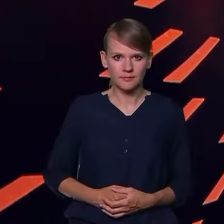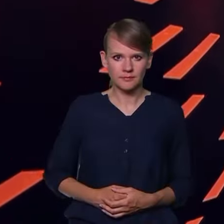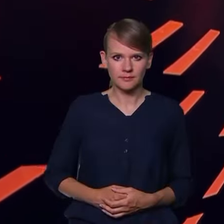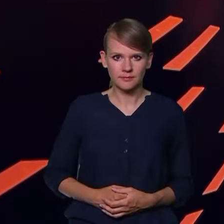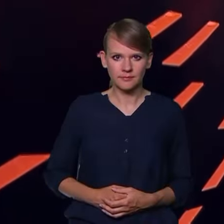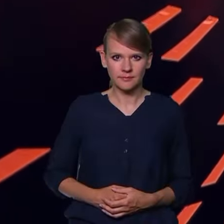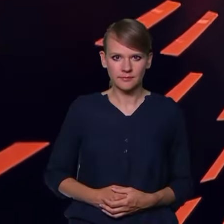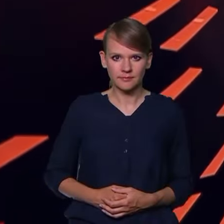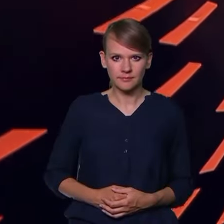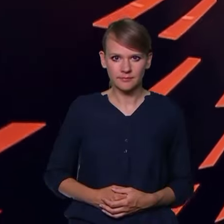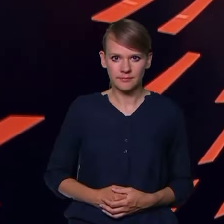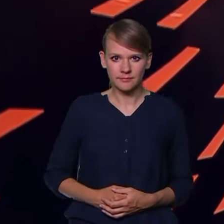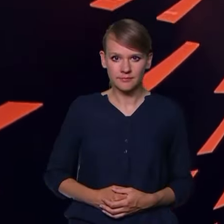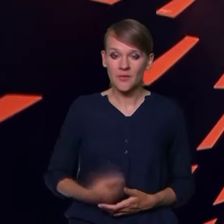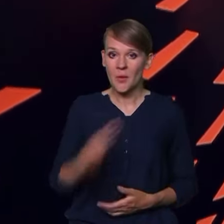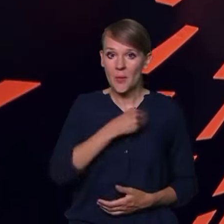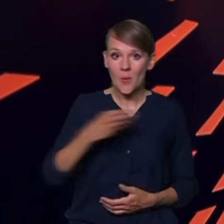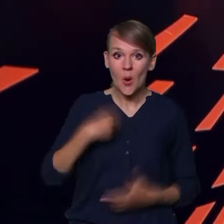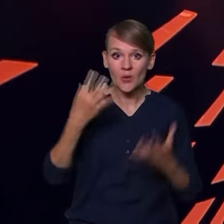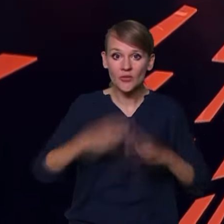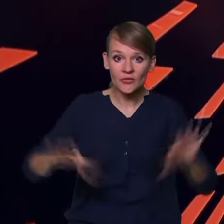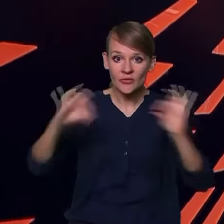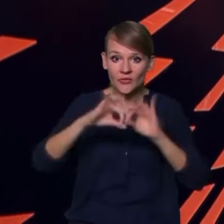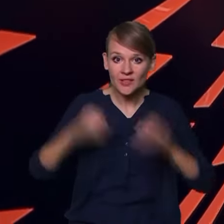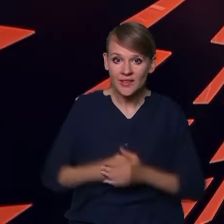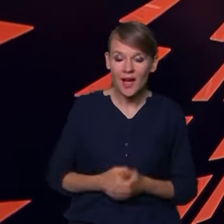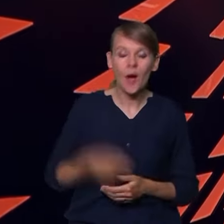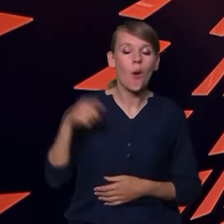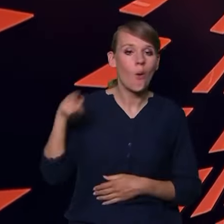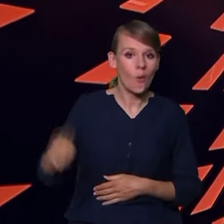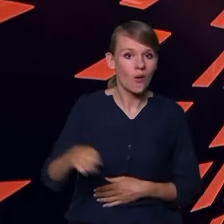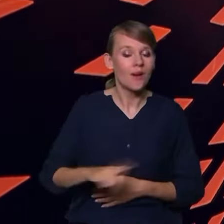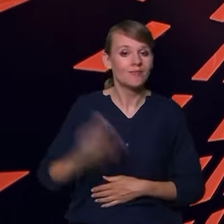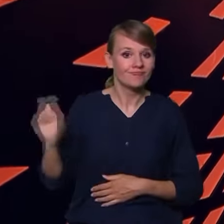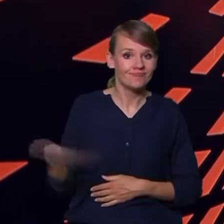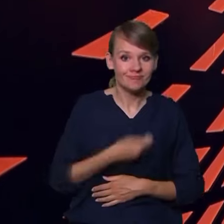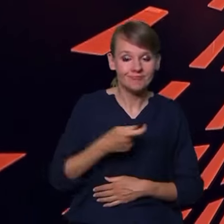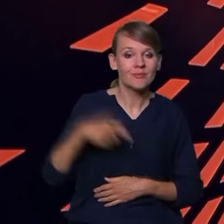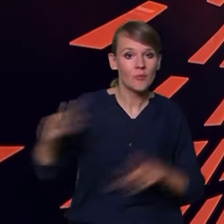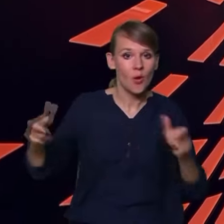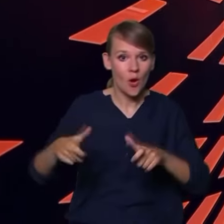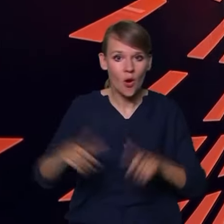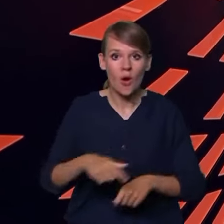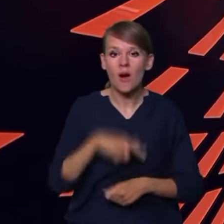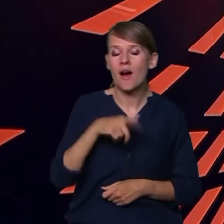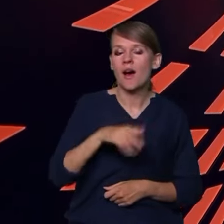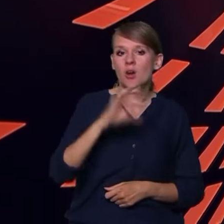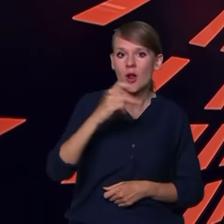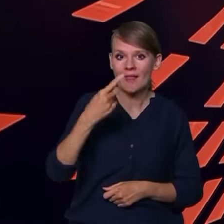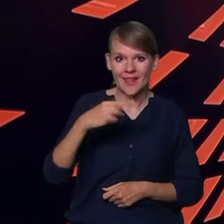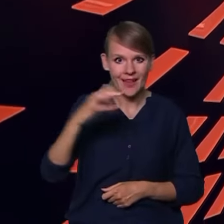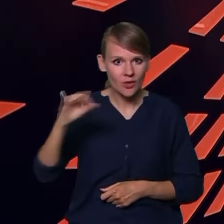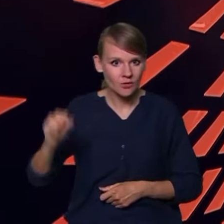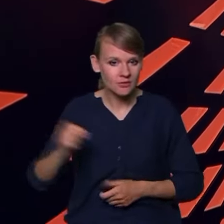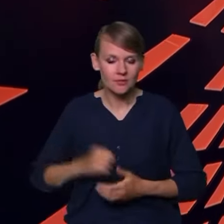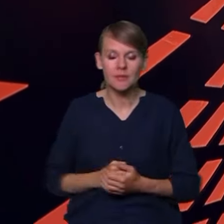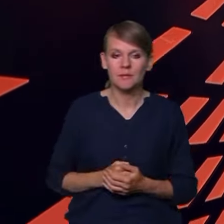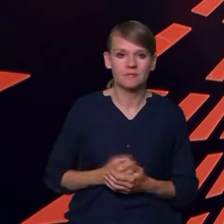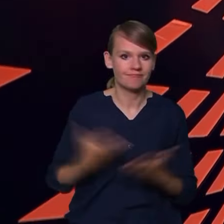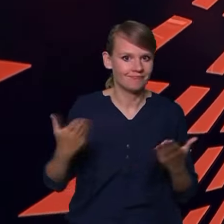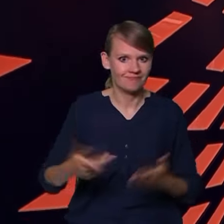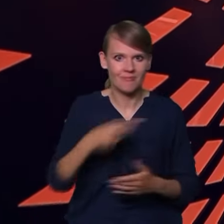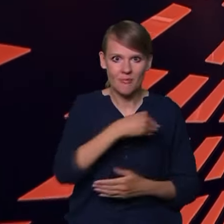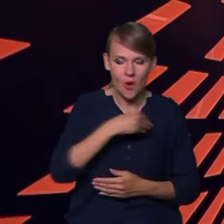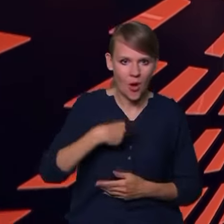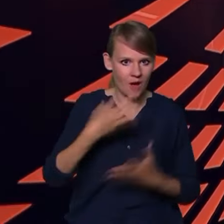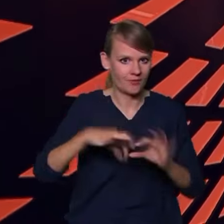Tak polskiego finału na kortach Rolanda Garrosa jeszcze nie było. Z jednej strony siatki nasza Iga Świątek, z drugiej w